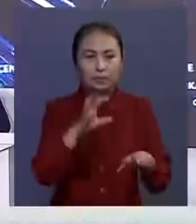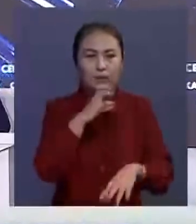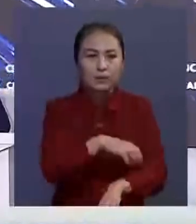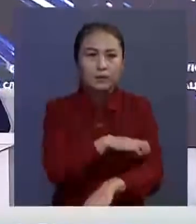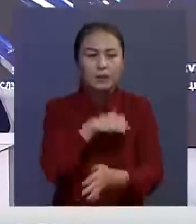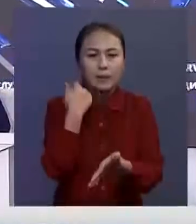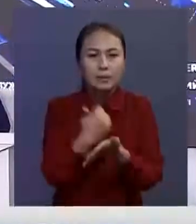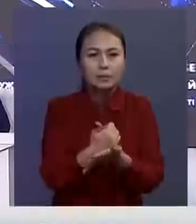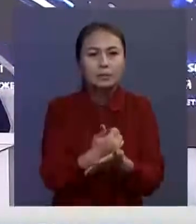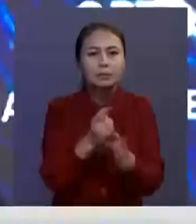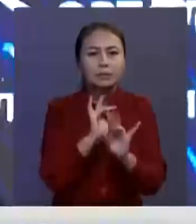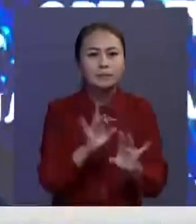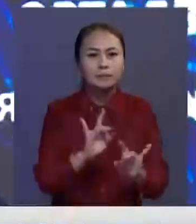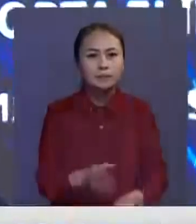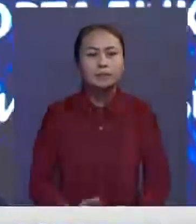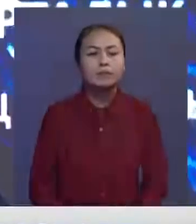комитеттің баспас өз қызметі.